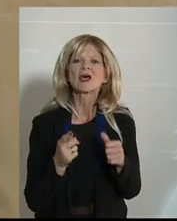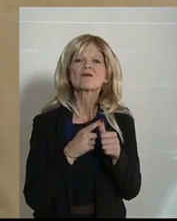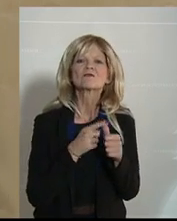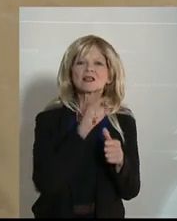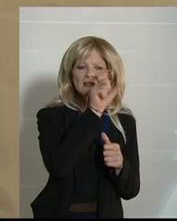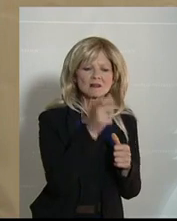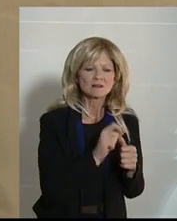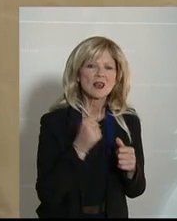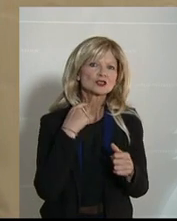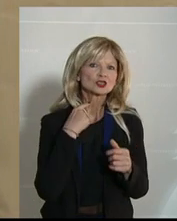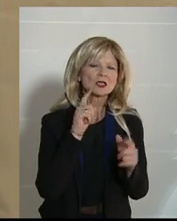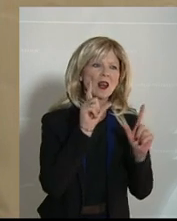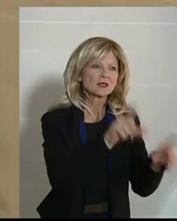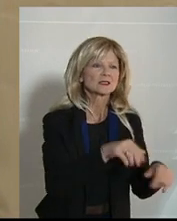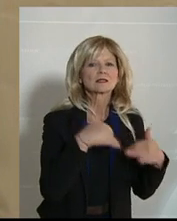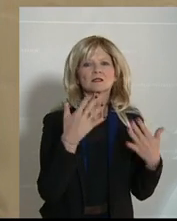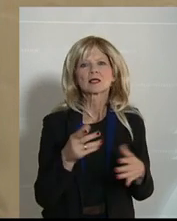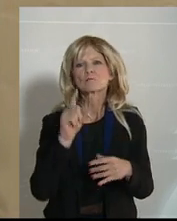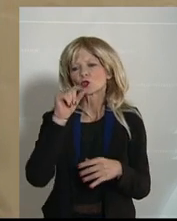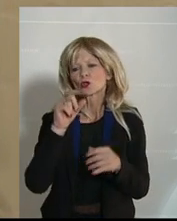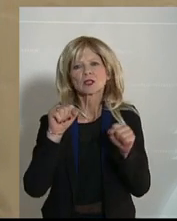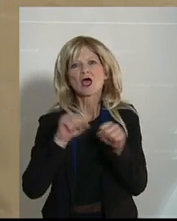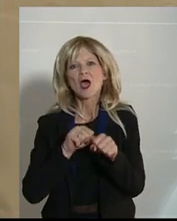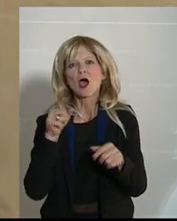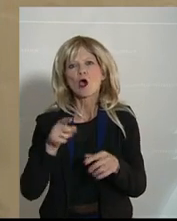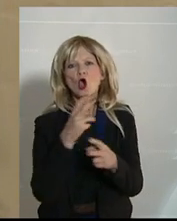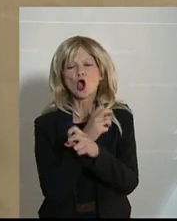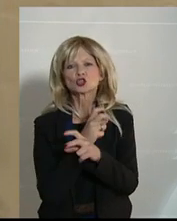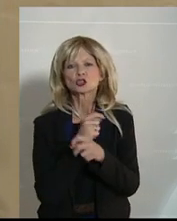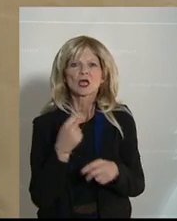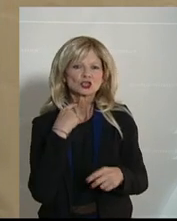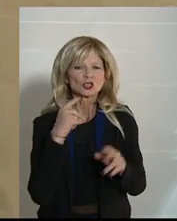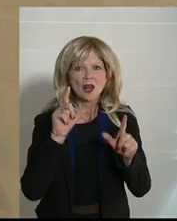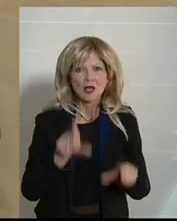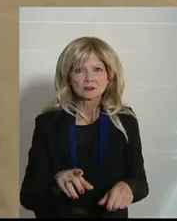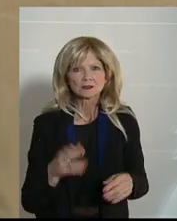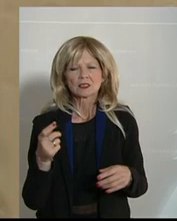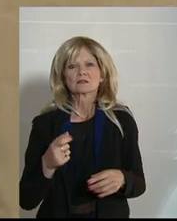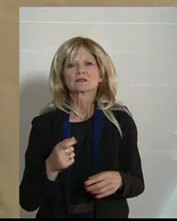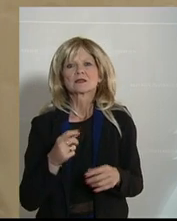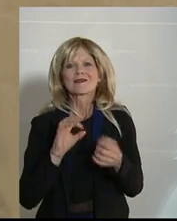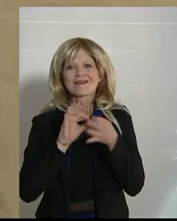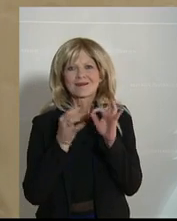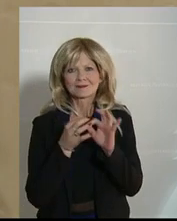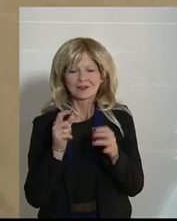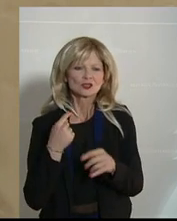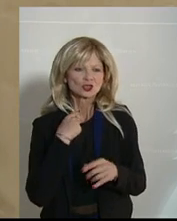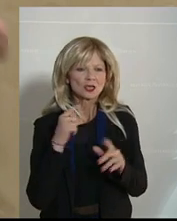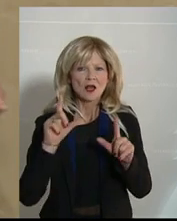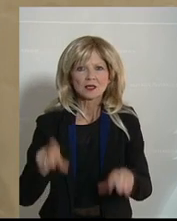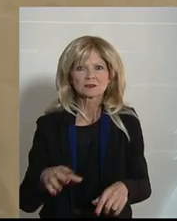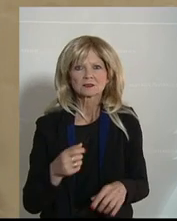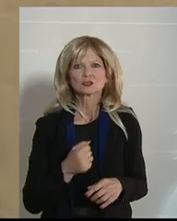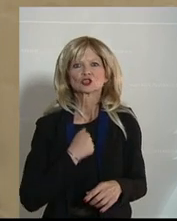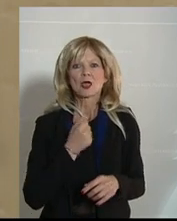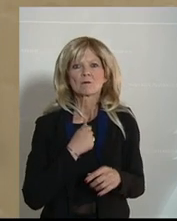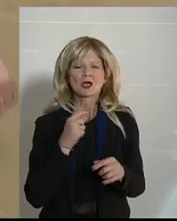im Stich, lässt Kärnten im Stich, lässt die Steiermark im Stich, wo die Unternehmen engstens vernetzt sind. Wir werden das hinkriegen. Das Paket, das